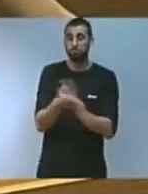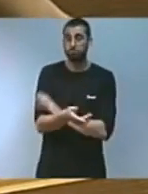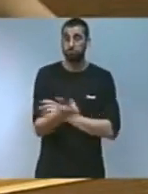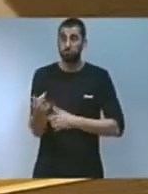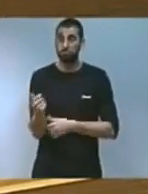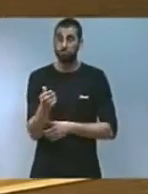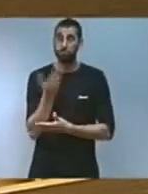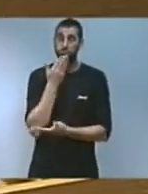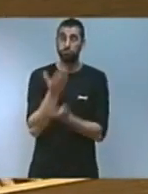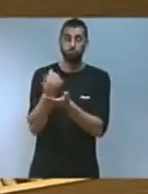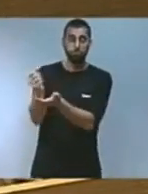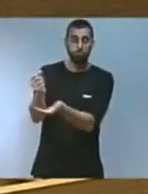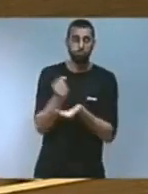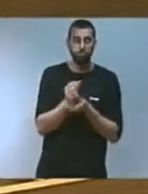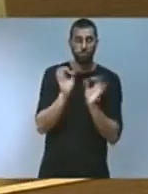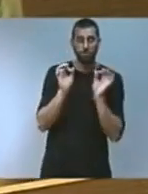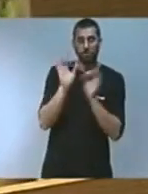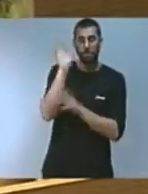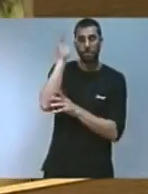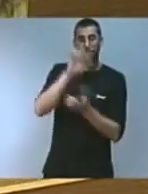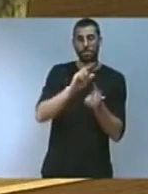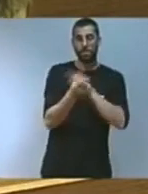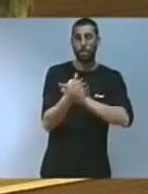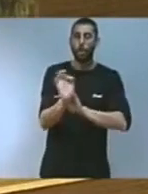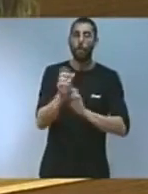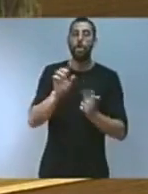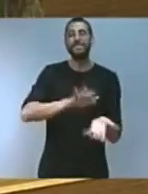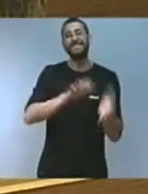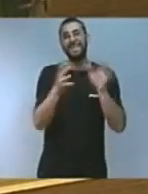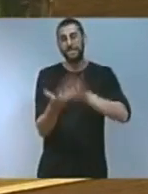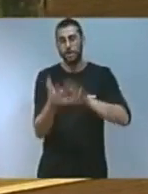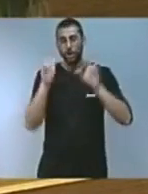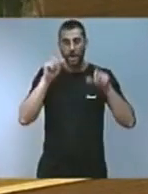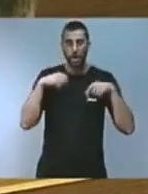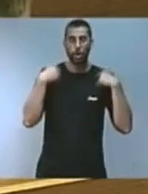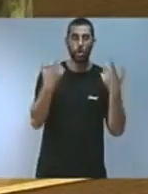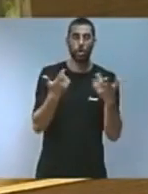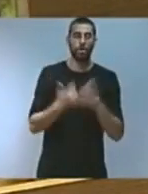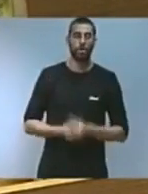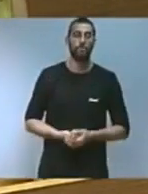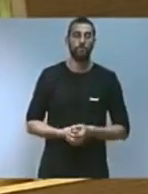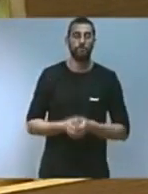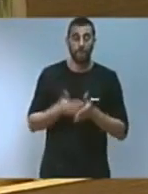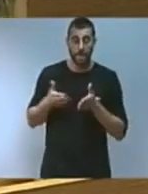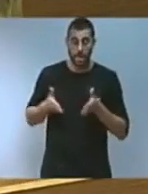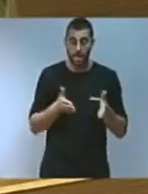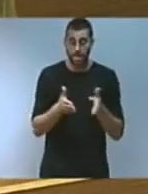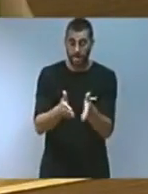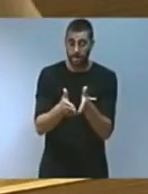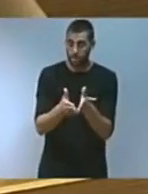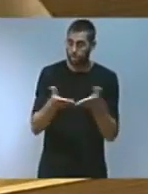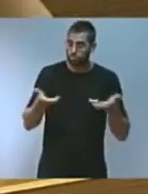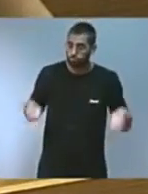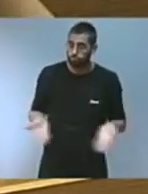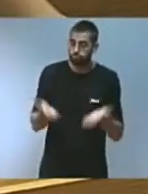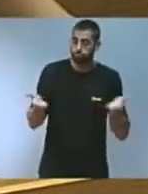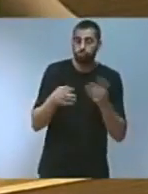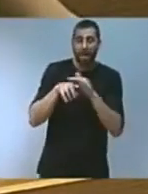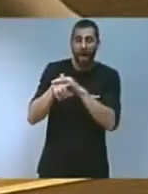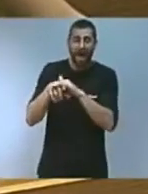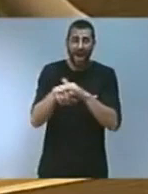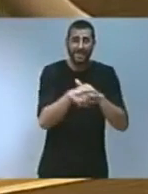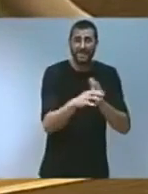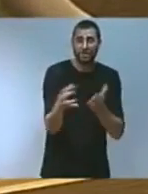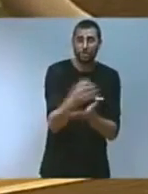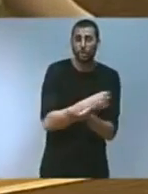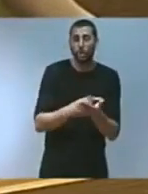'adaptació al canvi climàtic i la transició ecològica. Ajudarem a fer aquest camí a tots els agents participants d'aquest horitzó d